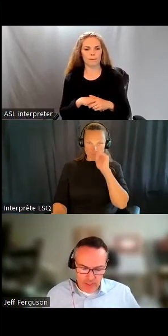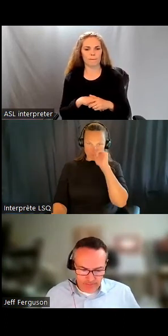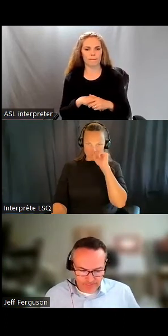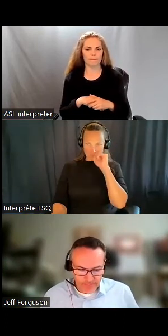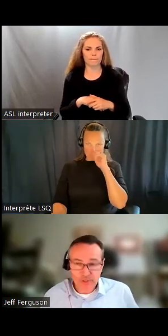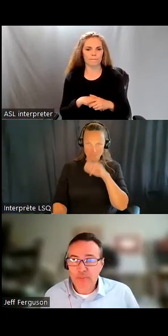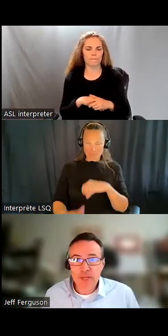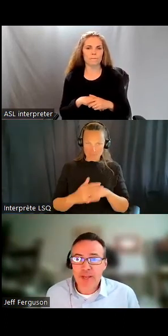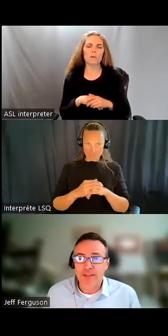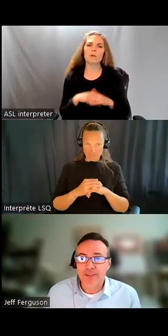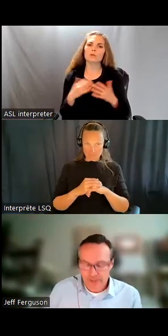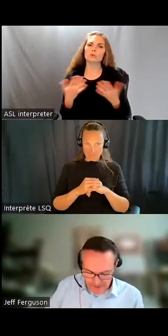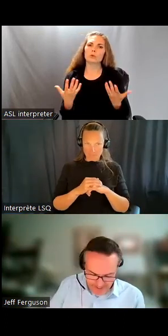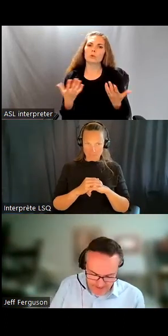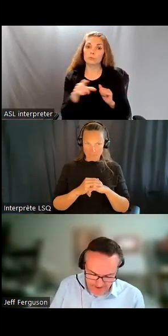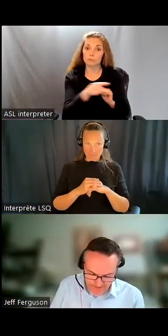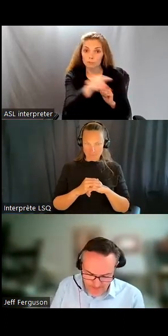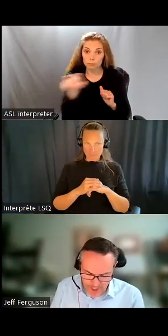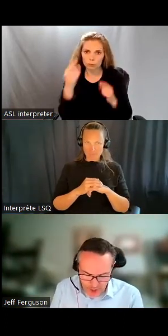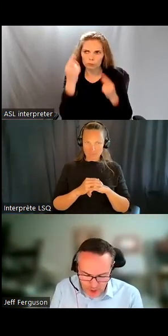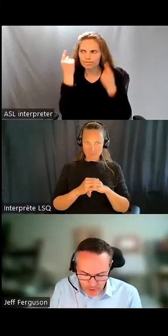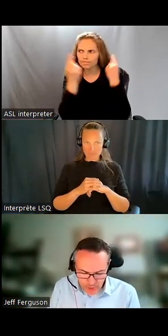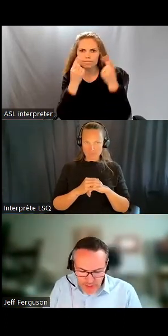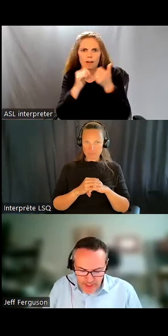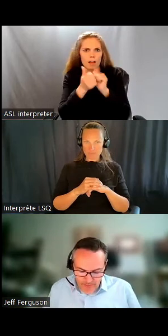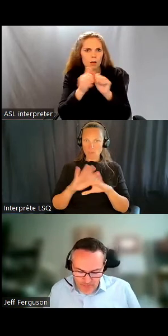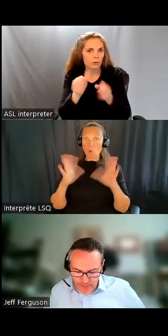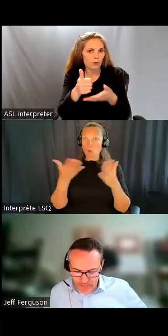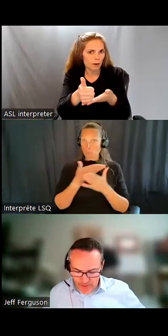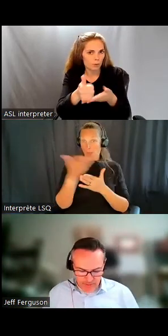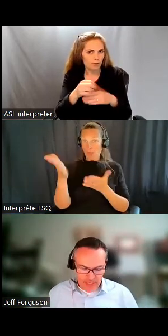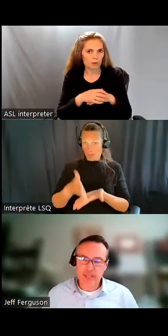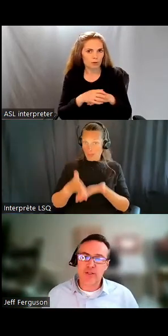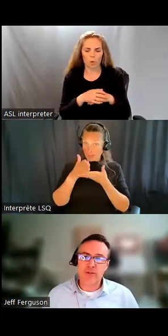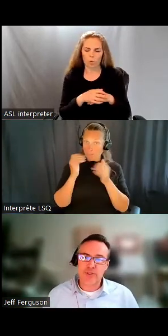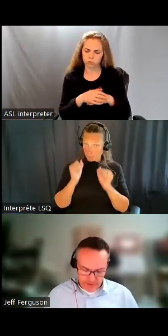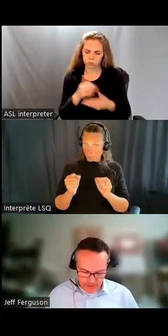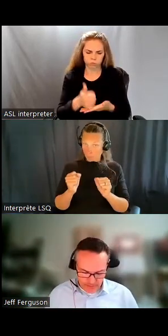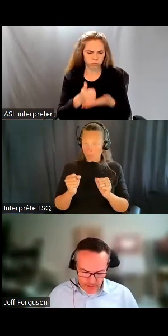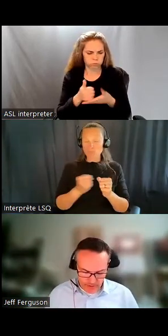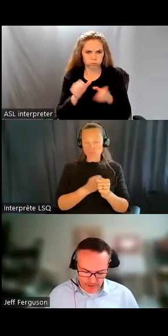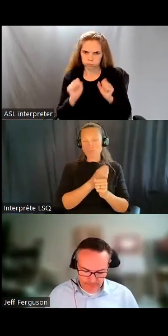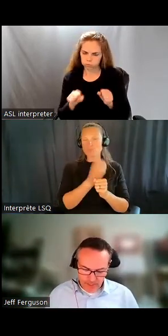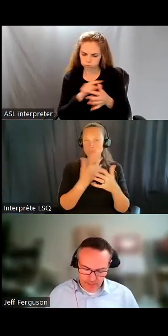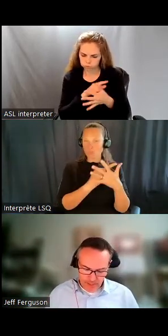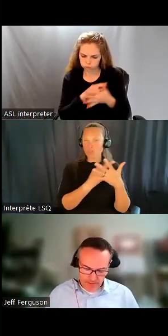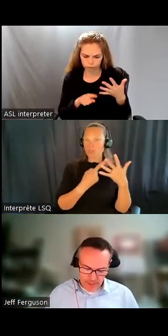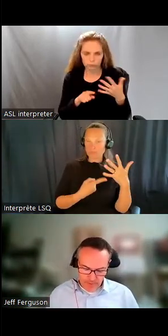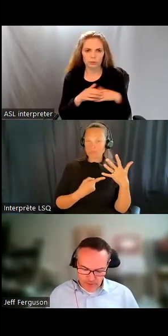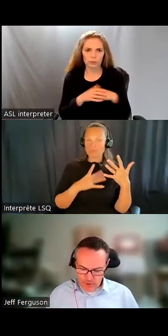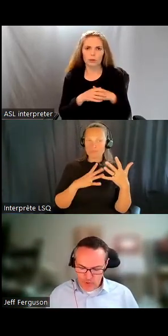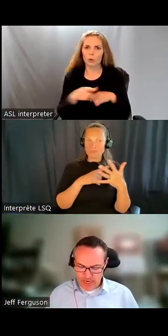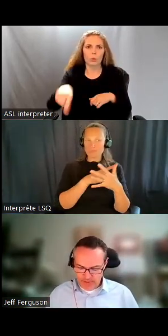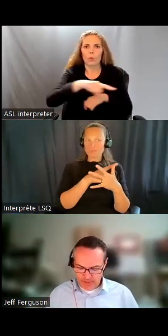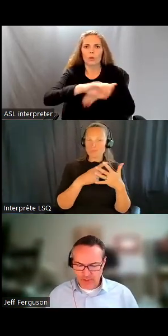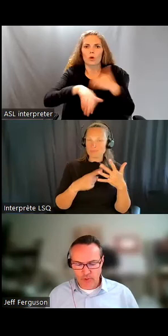Donc vous posez peut-être la question comment est-ce que vous pouvez aider? Il y a différentes manières. On peut tous rendre